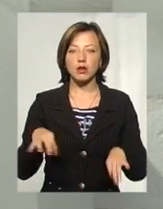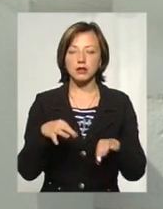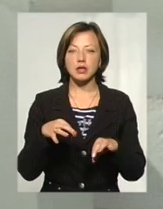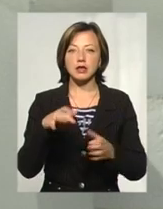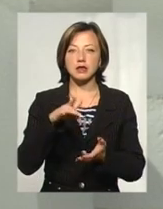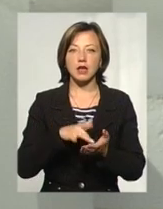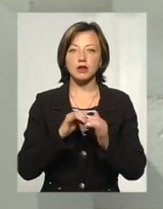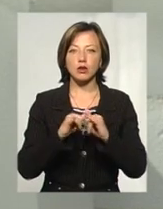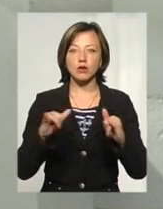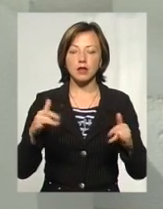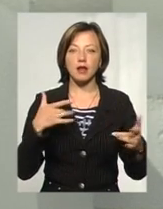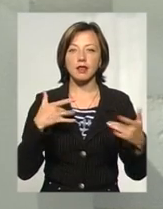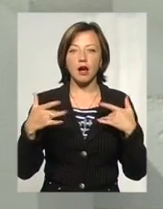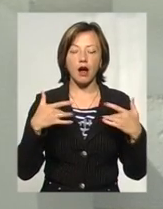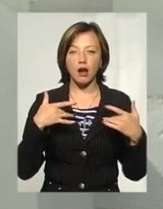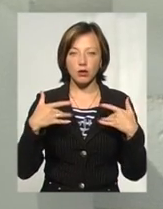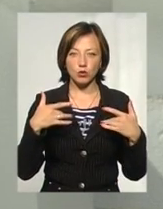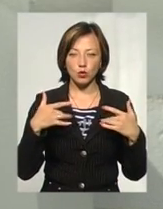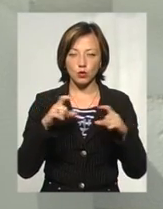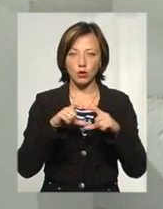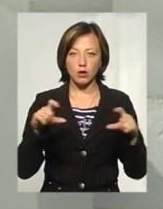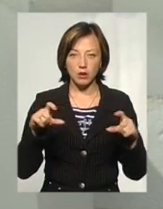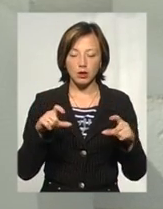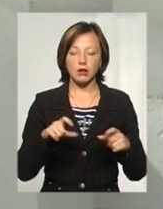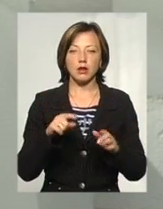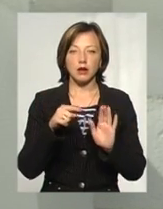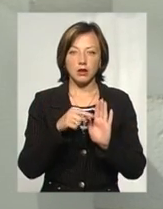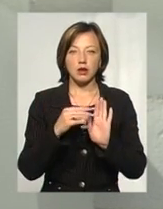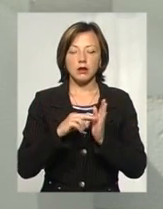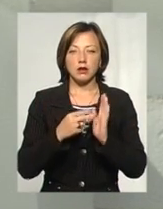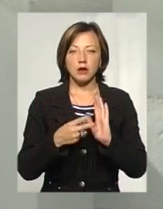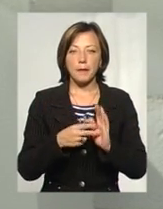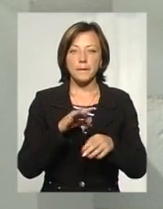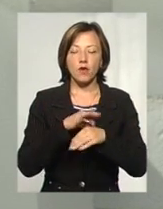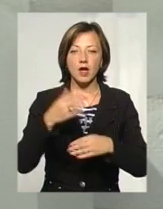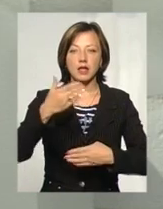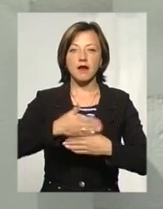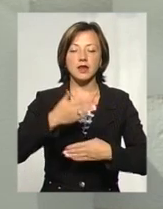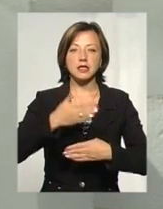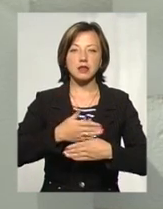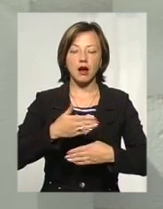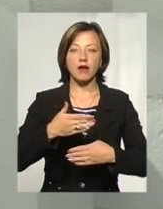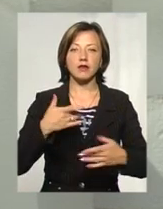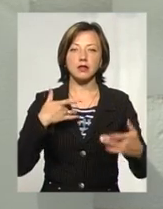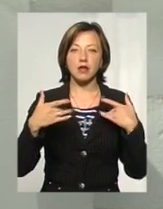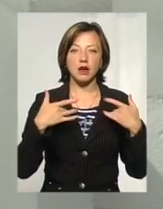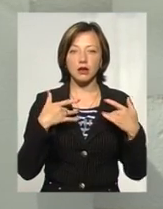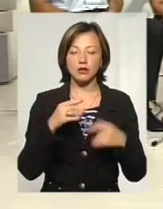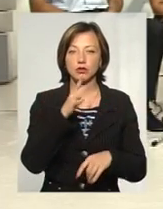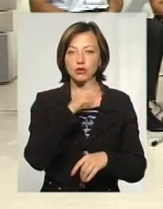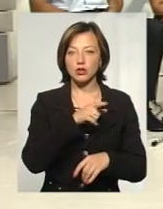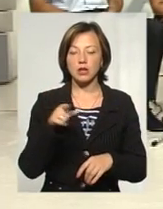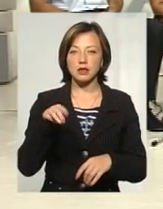розвитку театру «Час-Т». Він передбачає проведення вистав театру «Час-Т» в